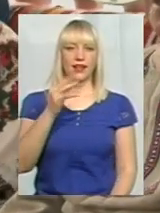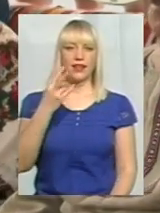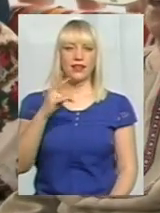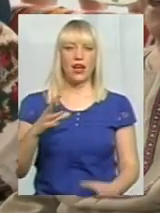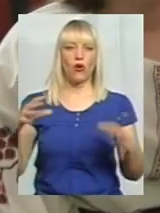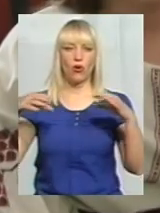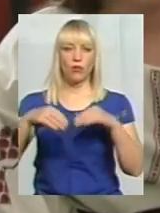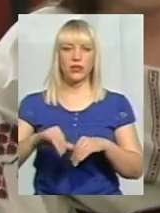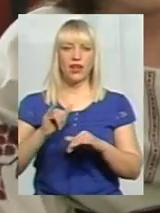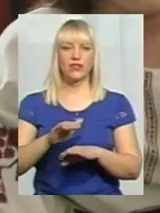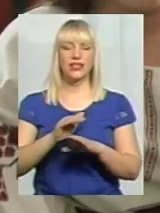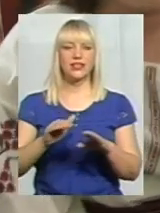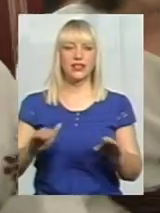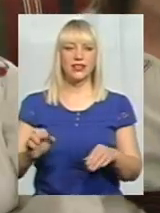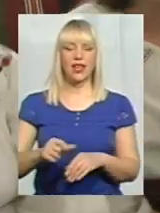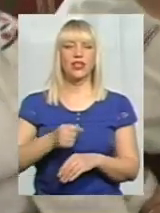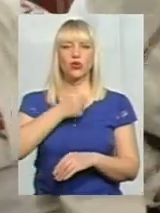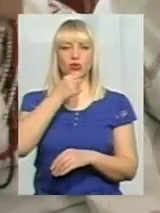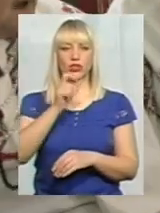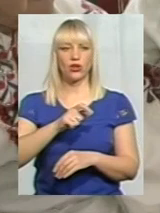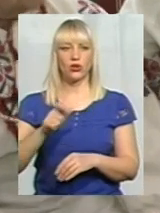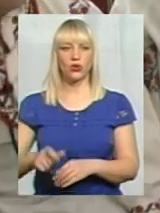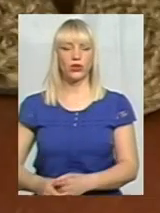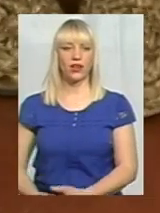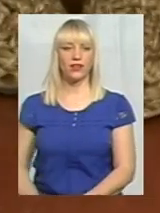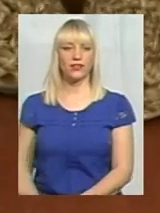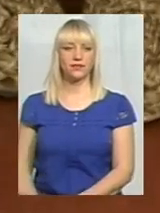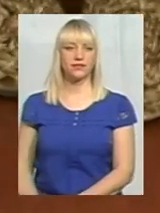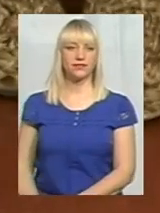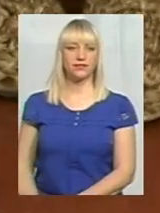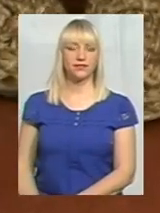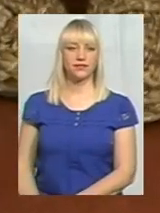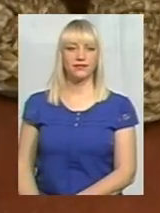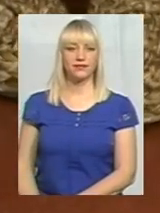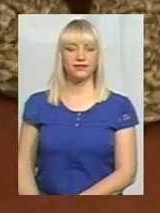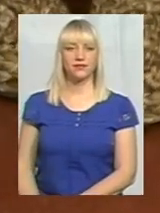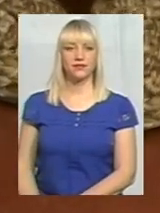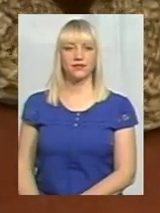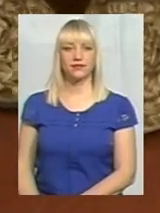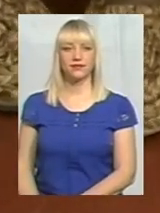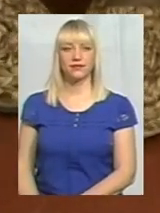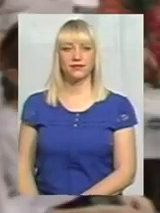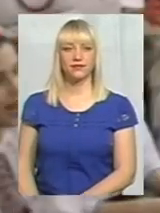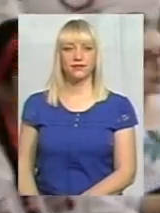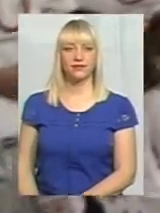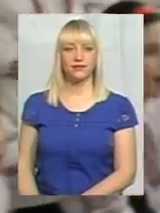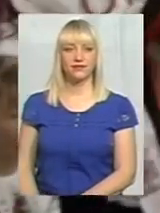літніх людей. А кустинку мені матка дала, щоби в мене